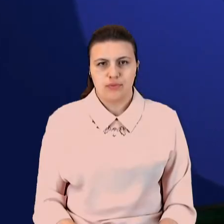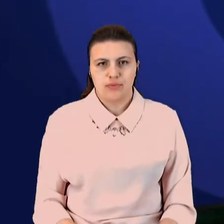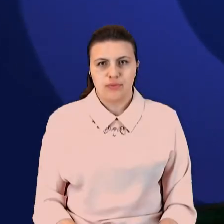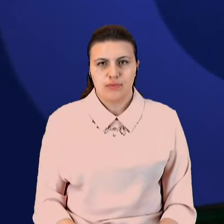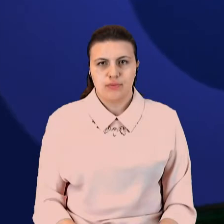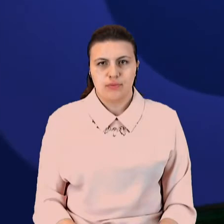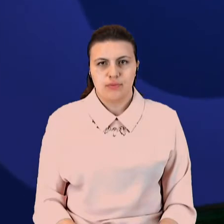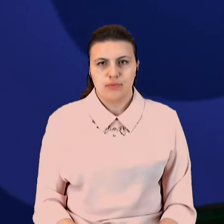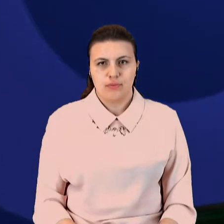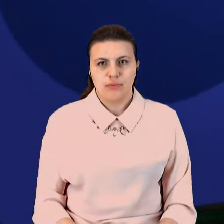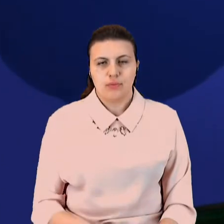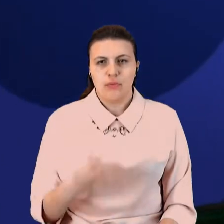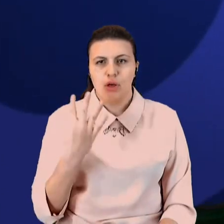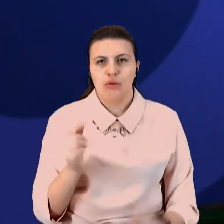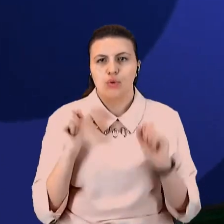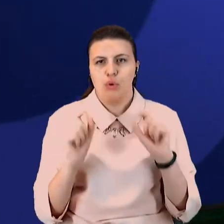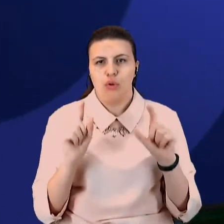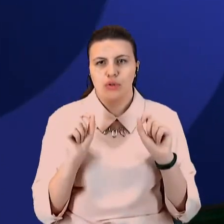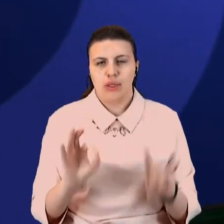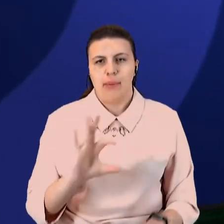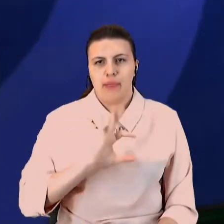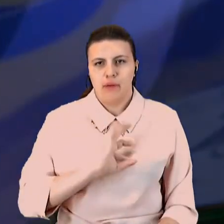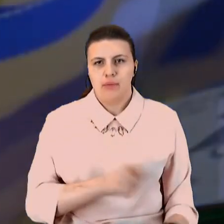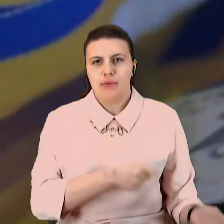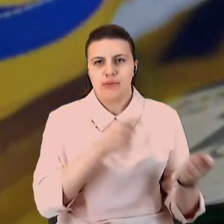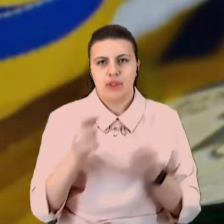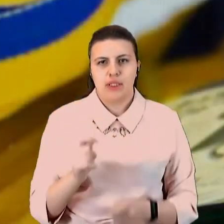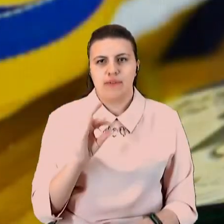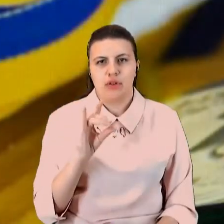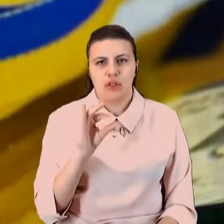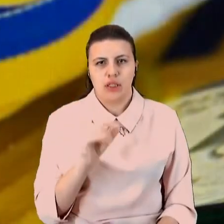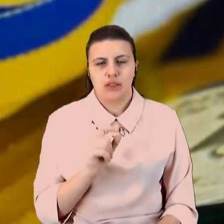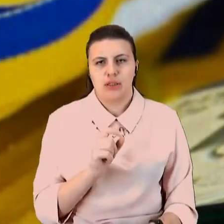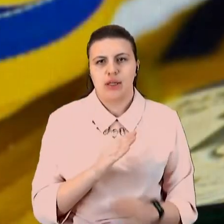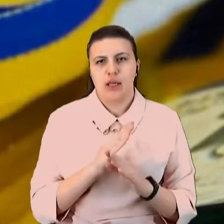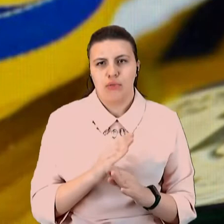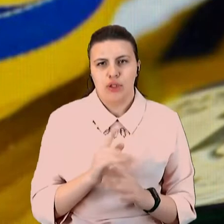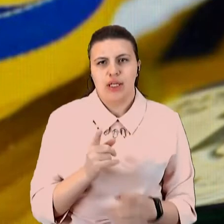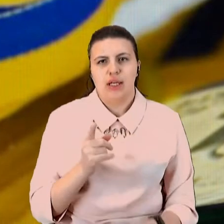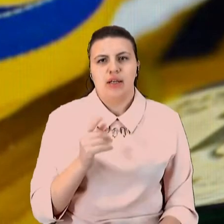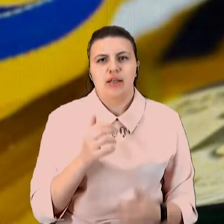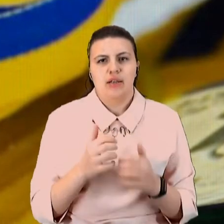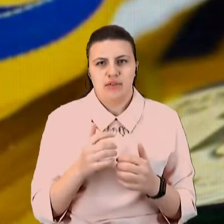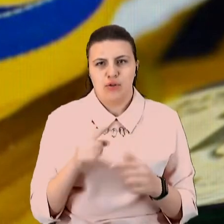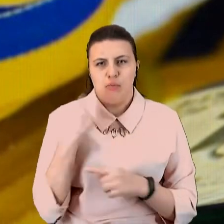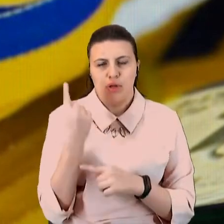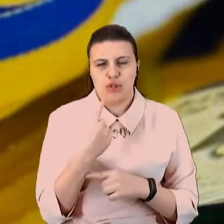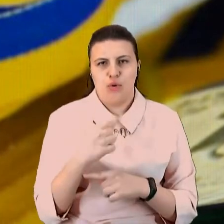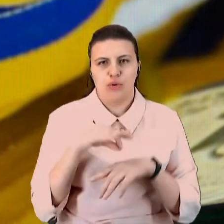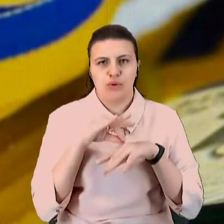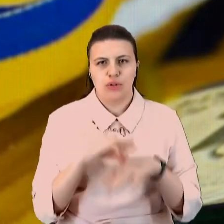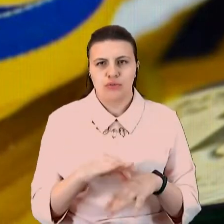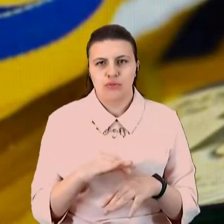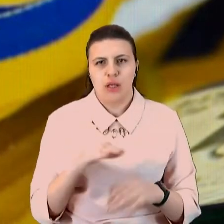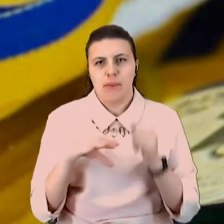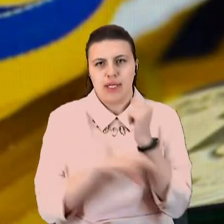Чотири золоті медалі привезли сіверодонецькі кікбоксери з обласного турніру, що пройшов у Константинівці наприкінці листопада.